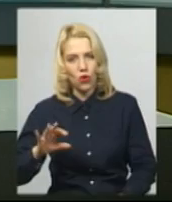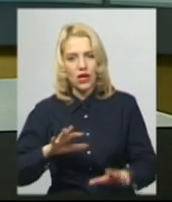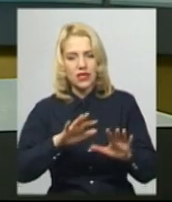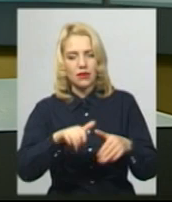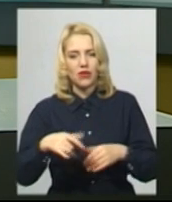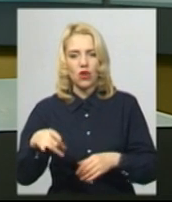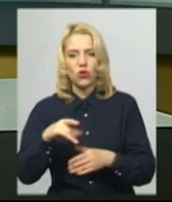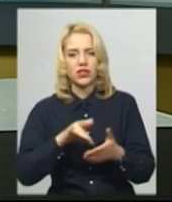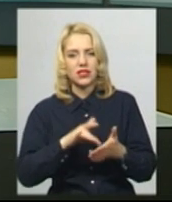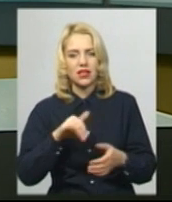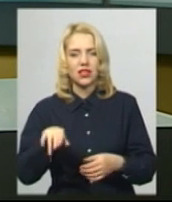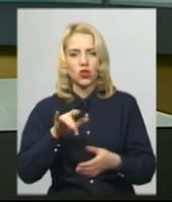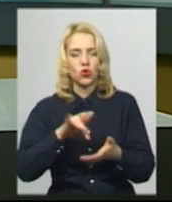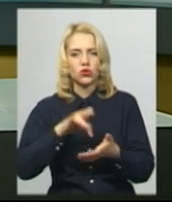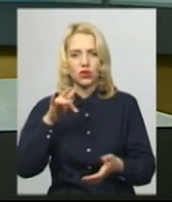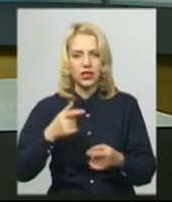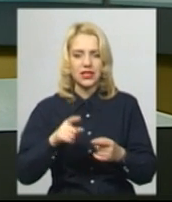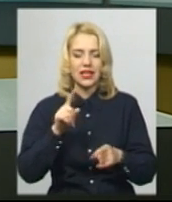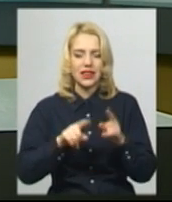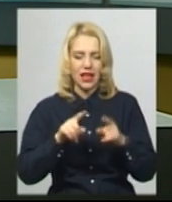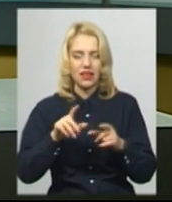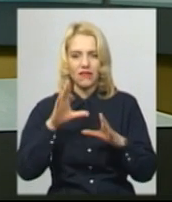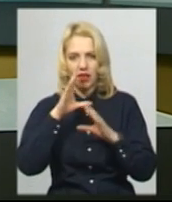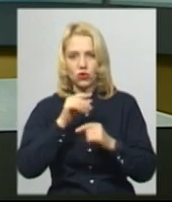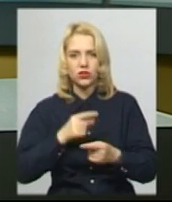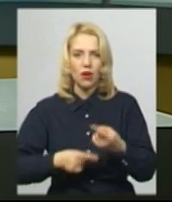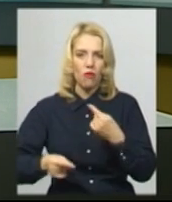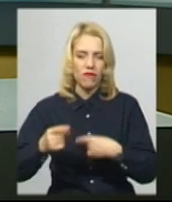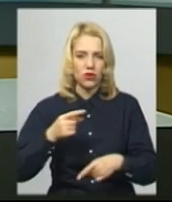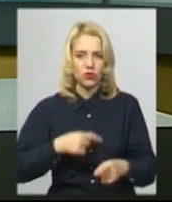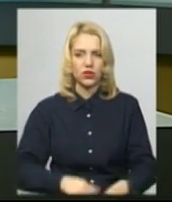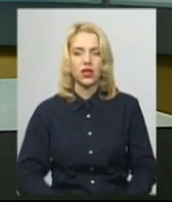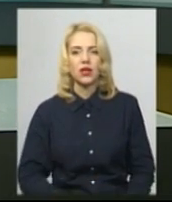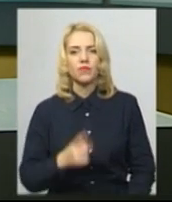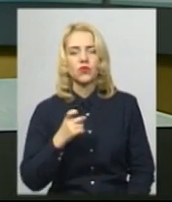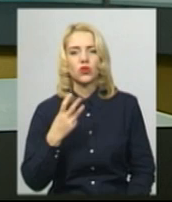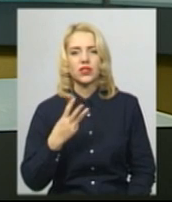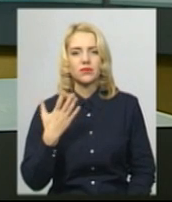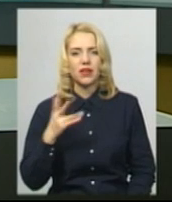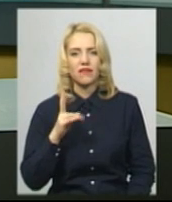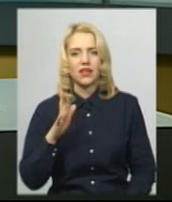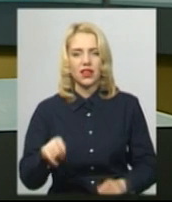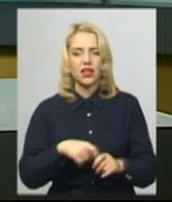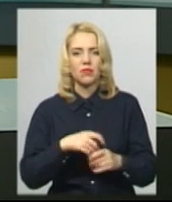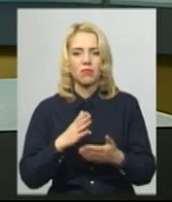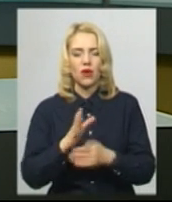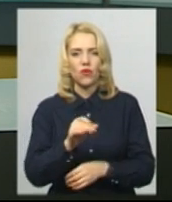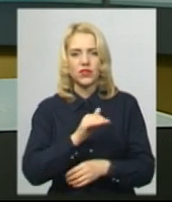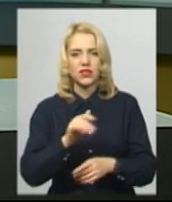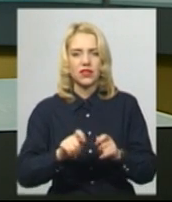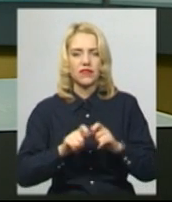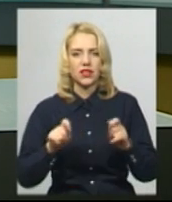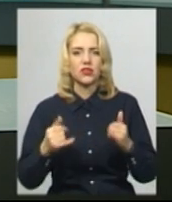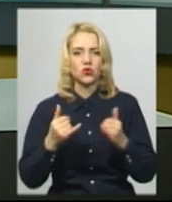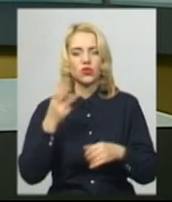районного центру та до столиці. Деякі далося повернути. 135 квадратних метрів має офіційно відкритий